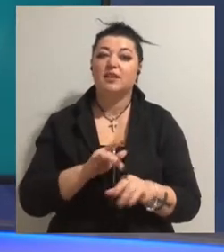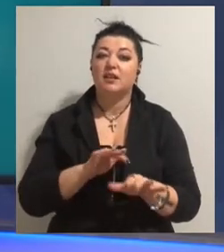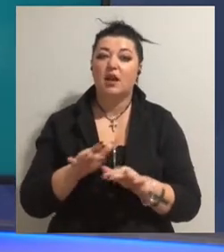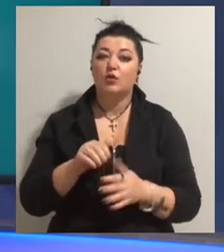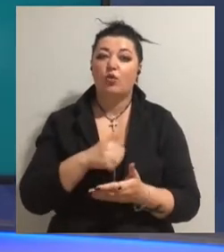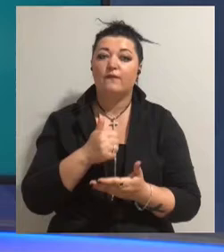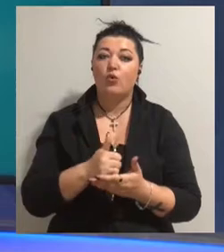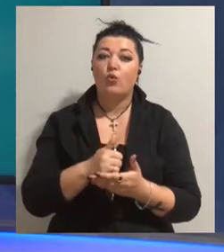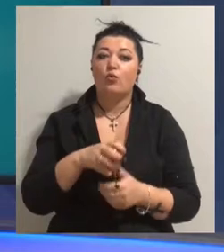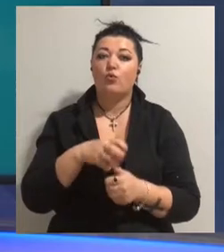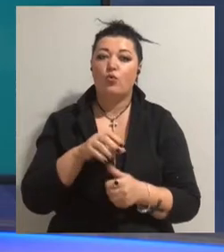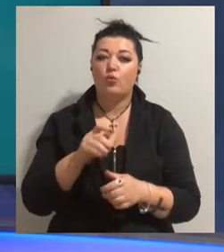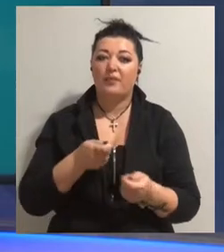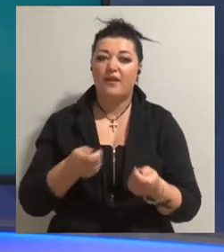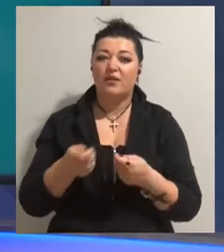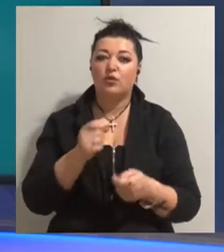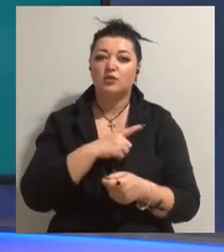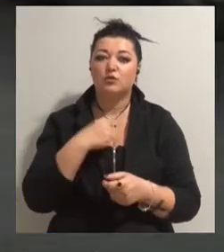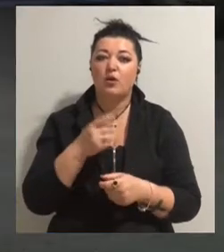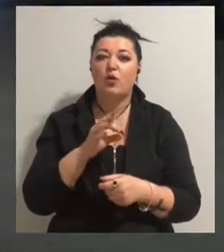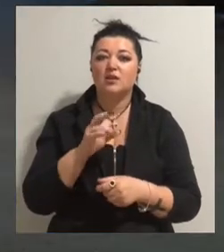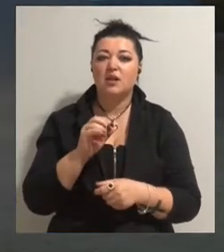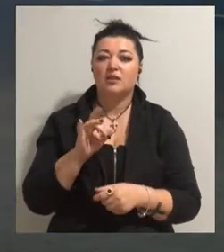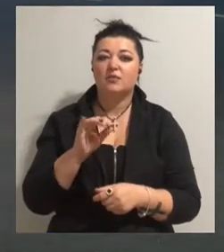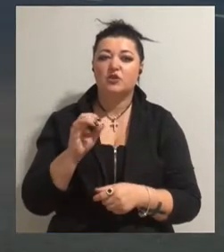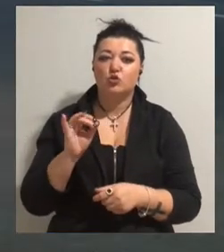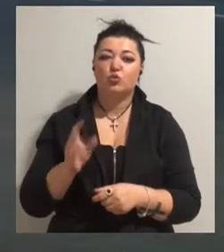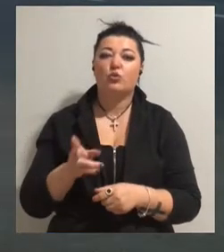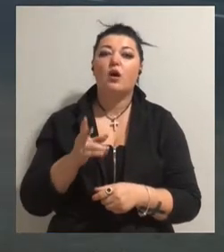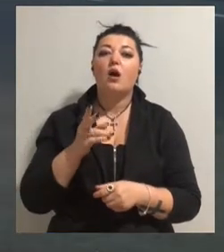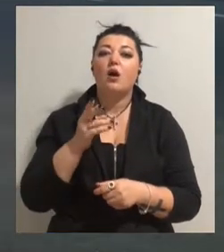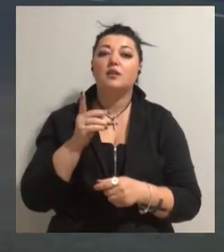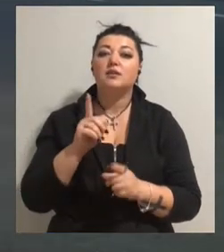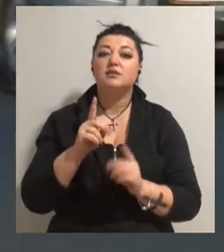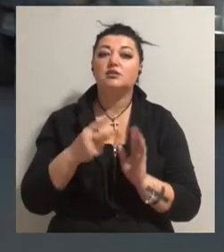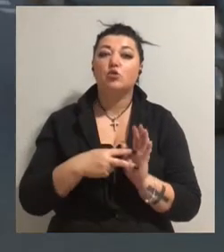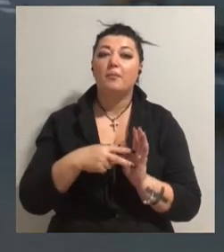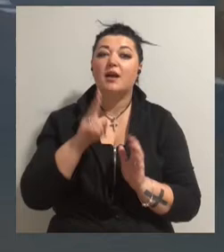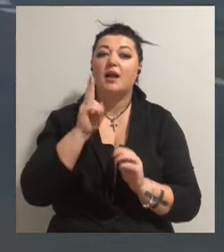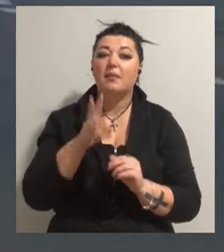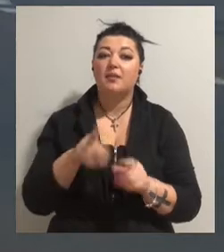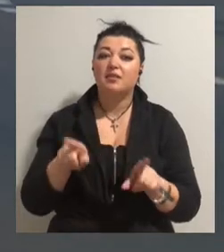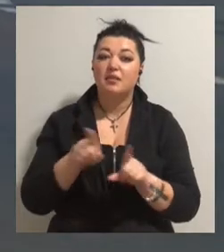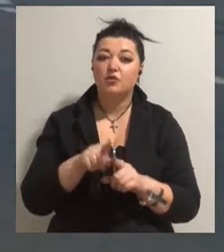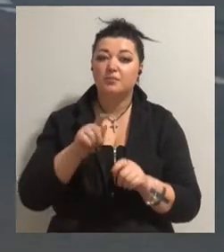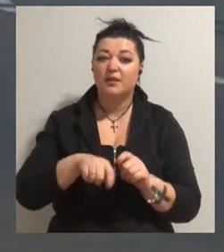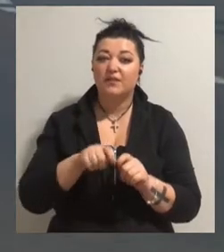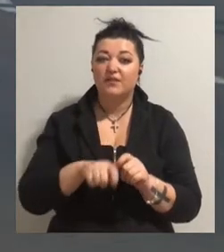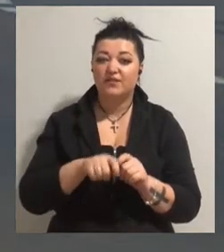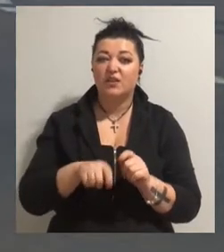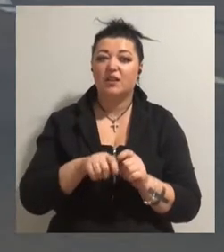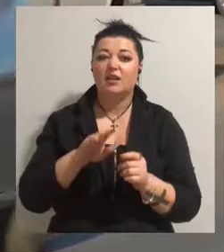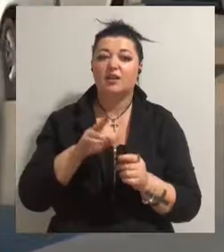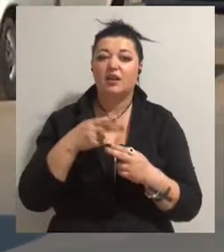Нацполіції в Одеській області Олександр Гостішів. Так, біля ринку «Сьомий кілометр» перевірили технічний стан автівок та